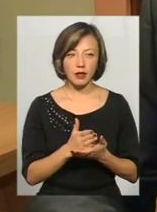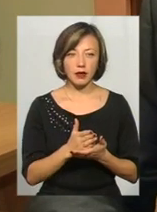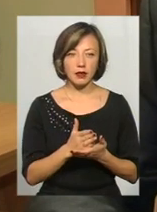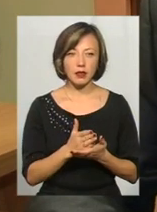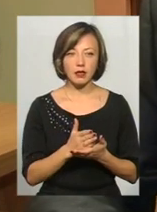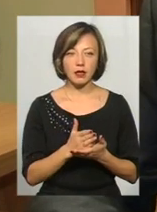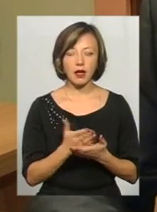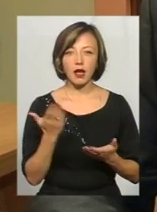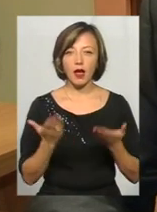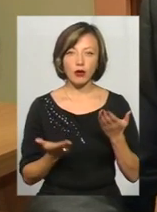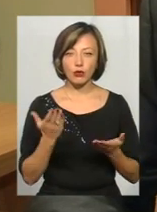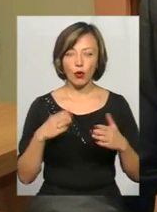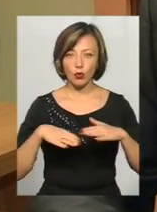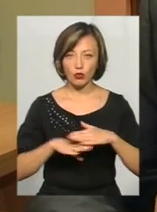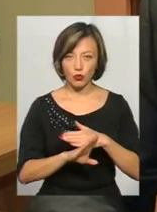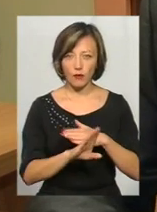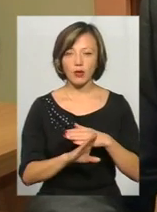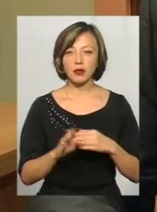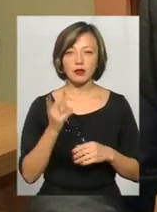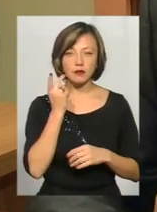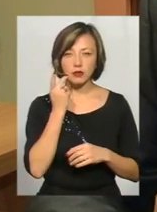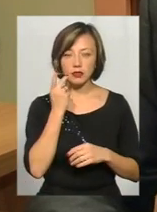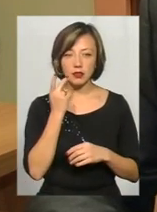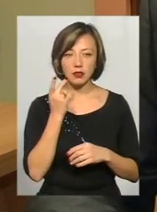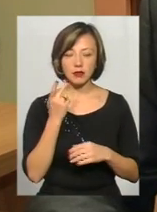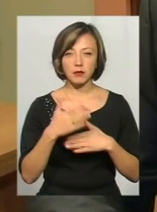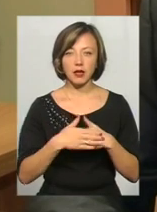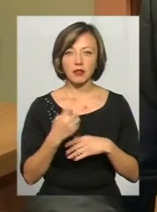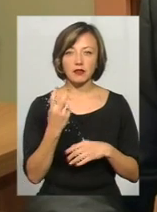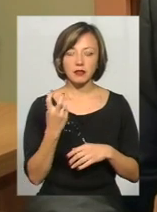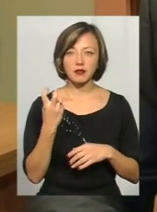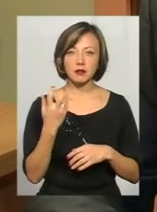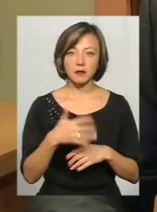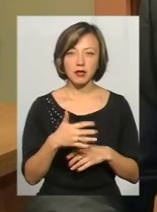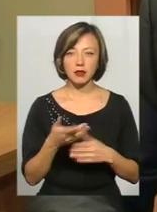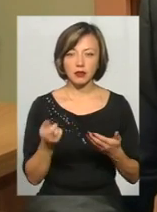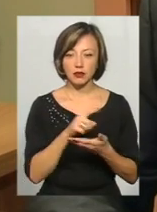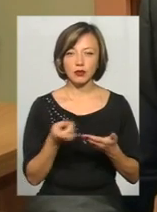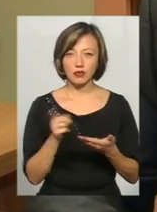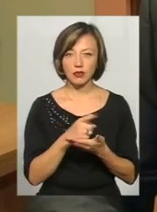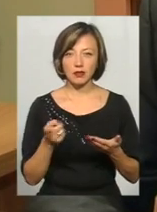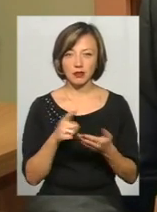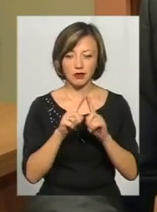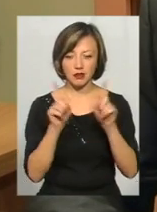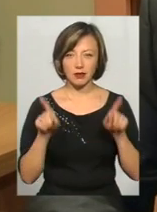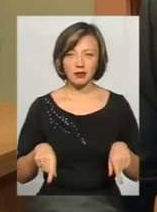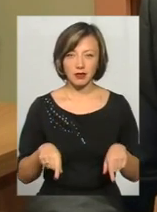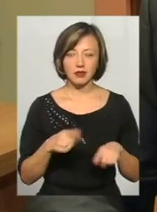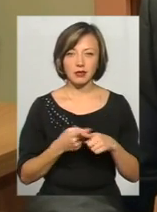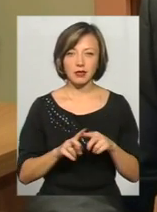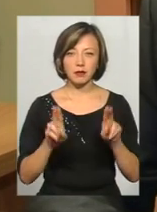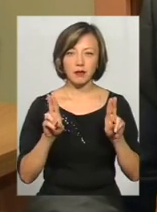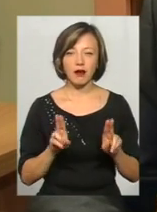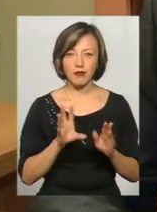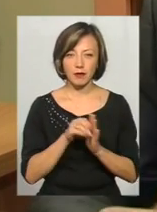якщо їх роздрукувати, як правило, вони десь близько 200-250 сторінок формату А4, ці правила